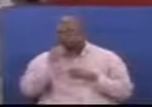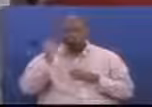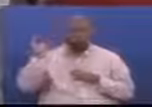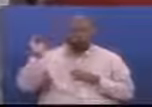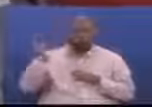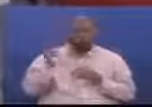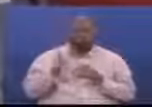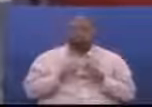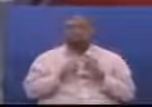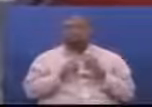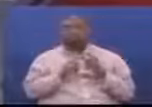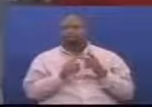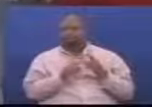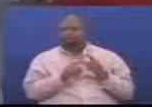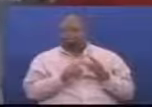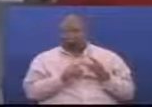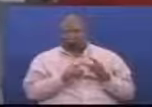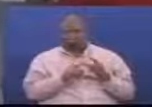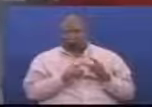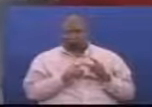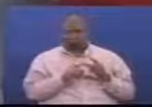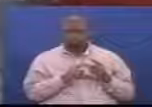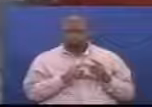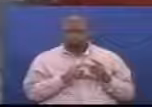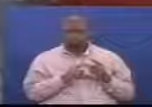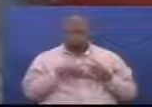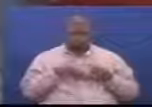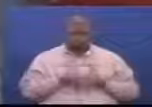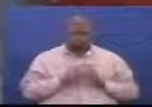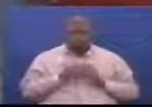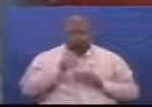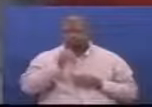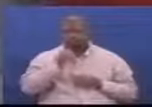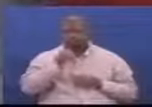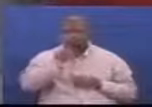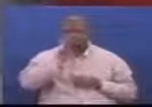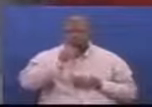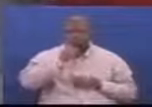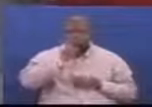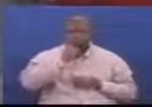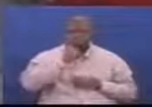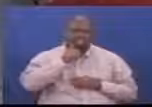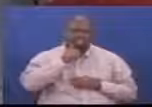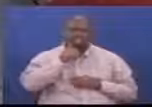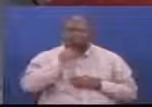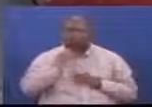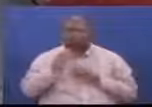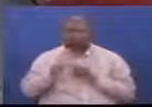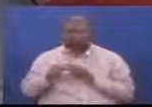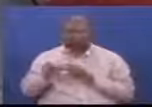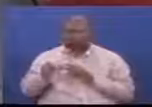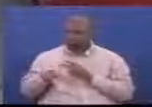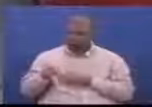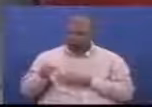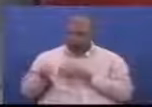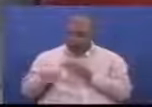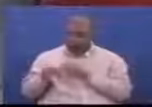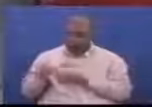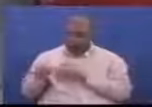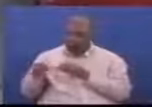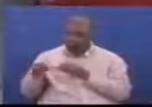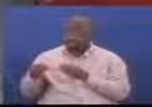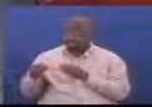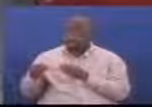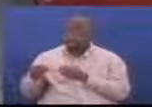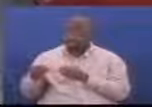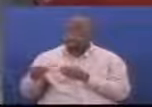Mitobotobo Farmers Company Limited Kuzalisha mafuta ya kula Kuchambua pamba Kiwanda cha